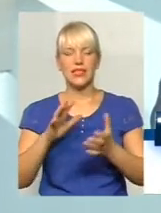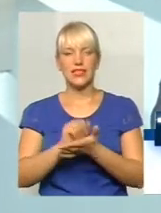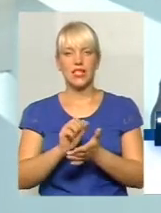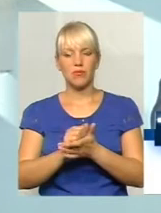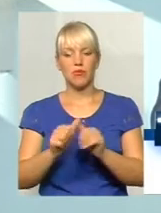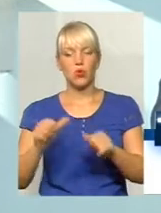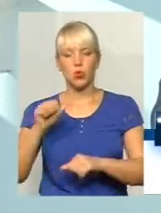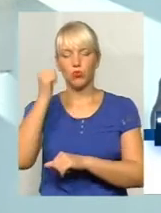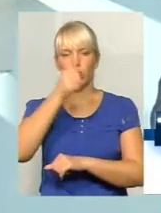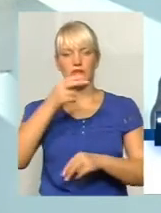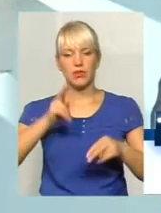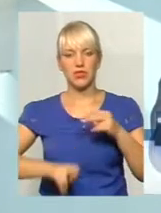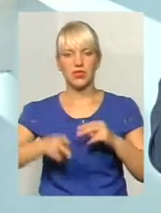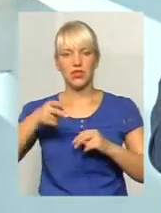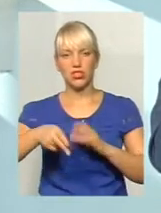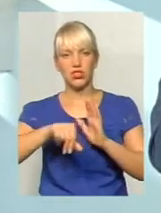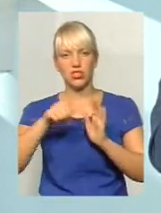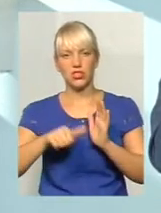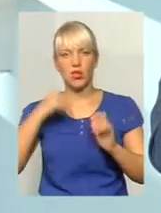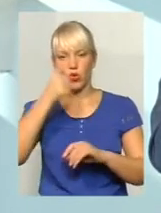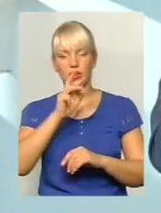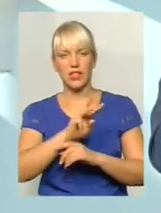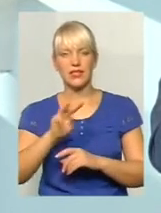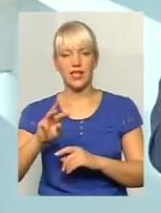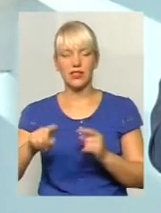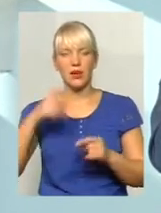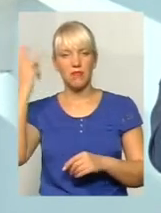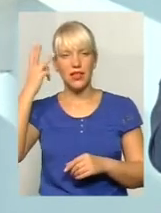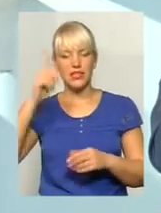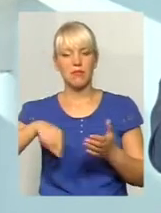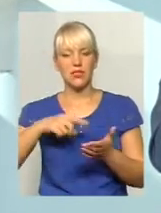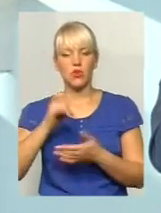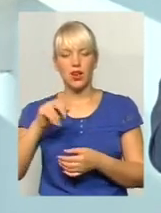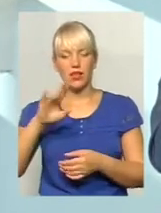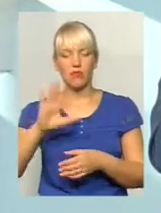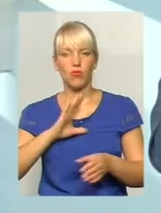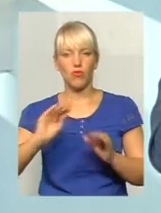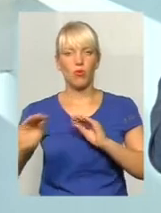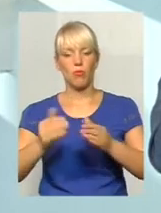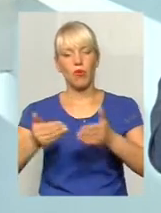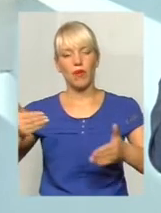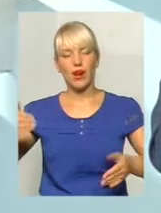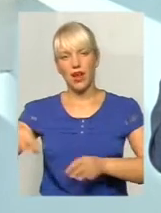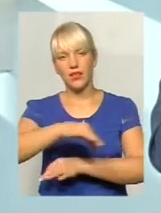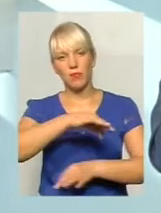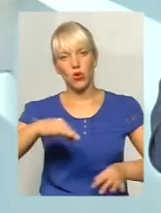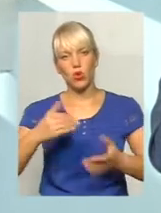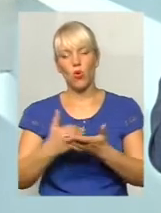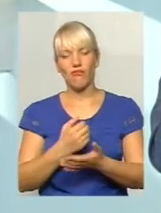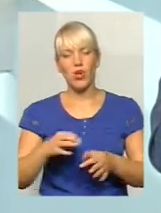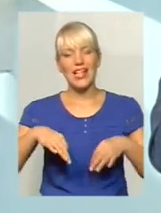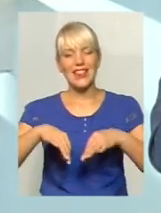кінці 2016 року на сайті Хмельницької міської ради вже був розміщений попередній проєкт нової транспортної мережі.